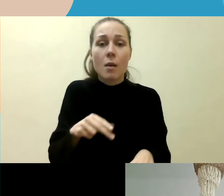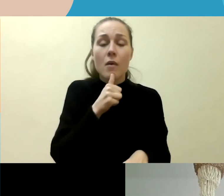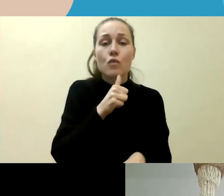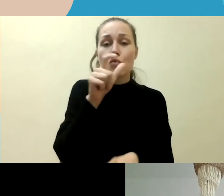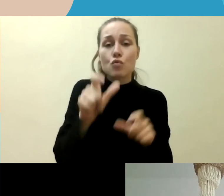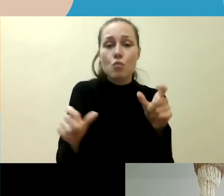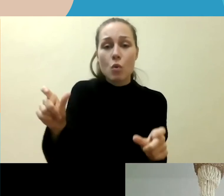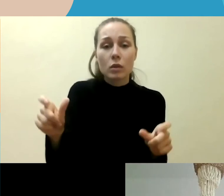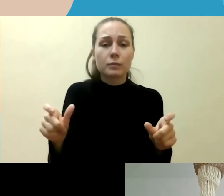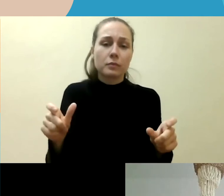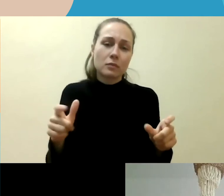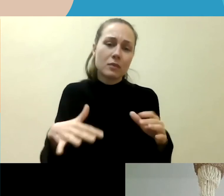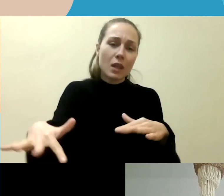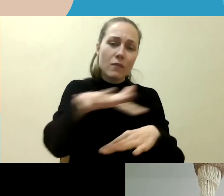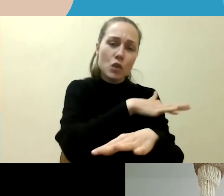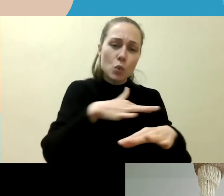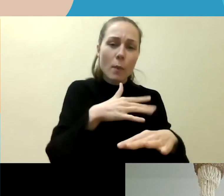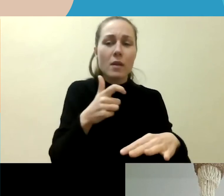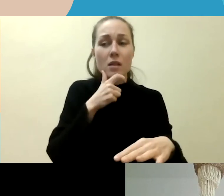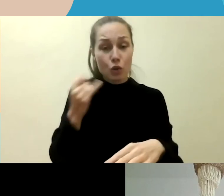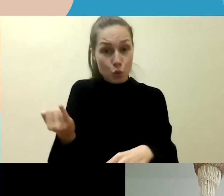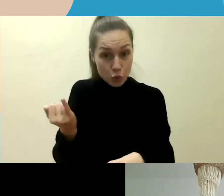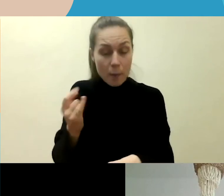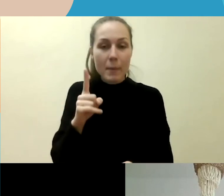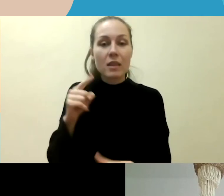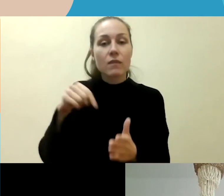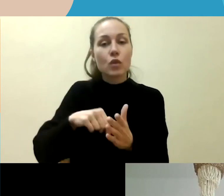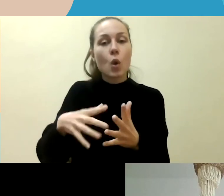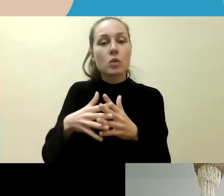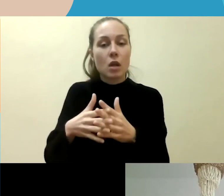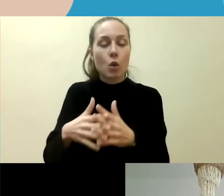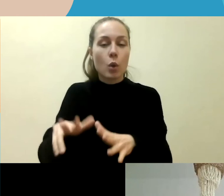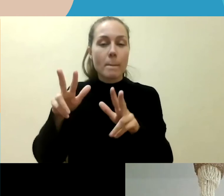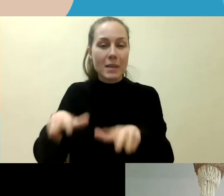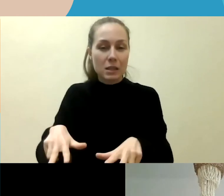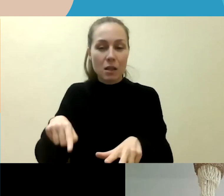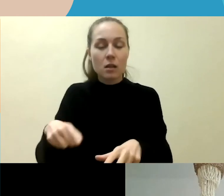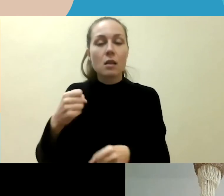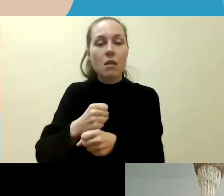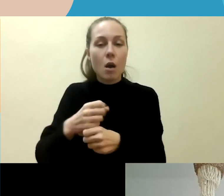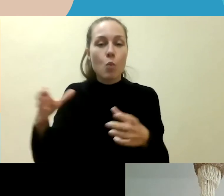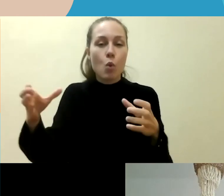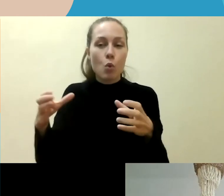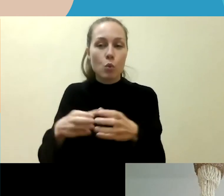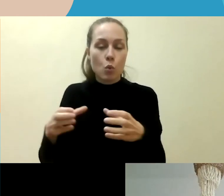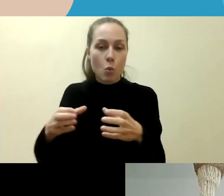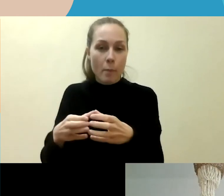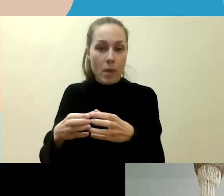iš pačiausios esuomenės, bet prie dausiai reiklų ministerijos yra įkurta darbo grupė, į kurią įeina